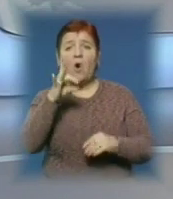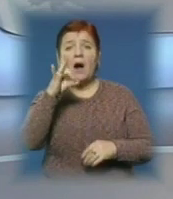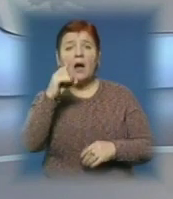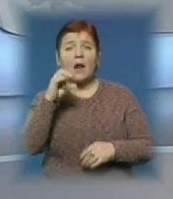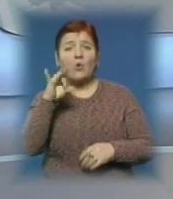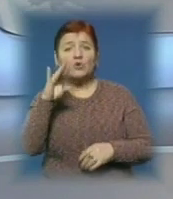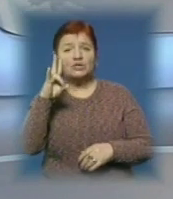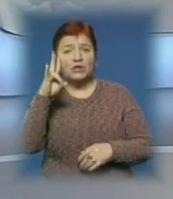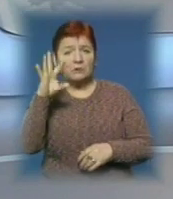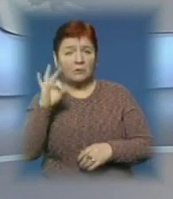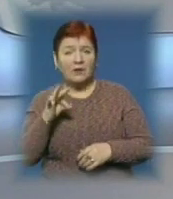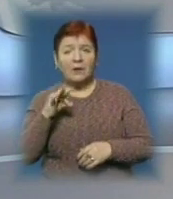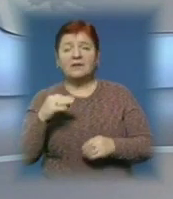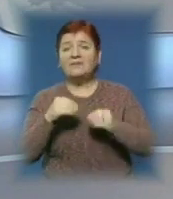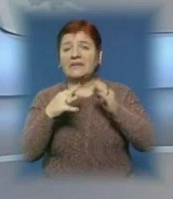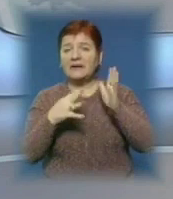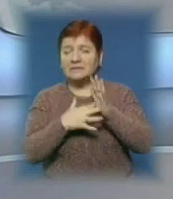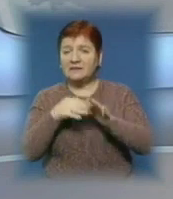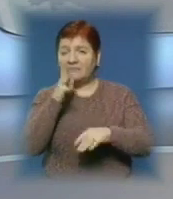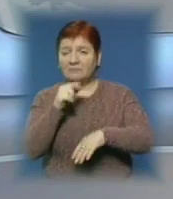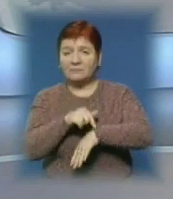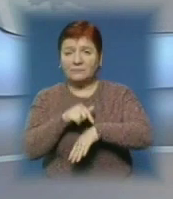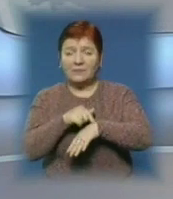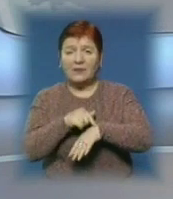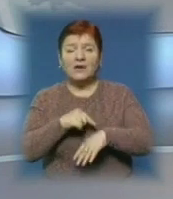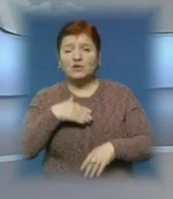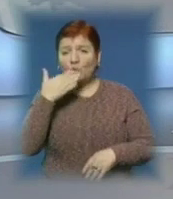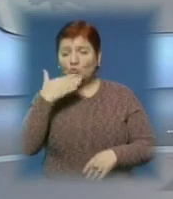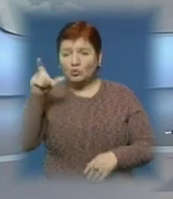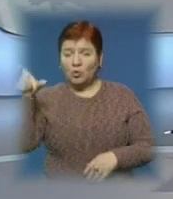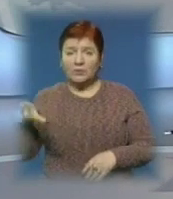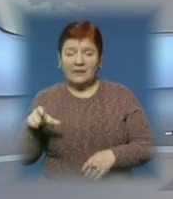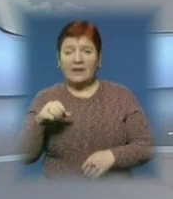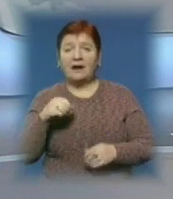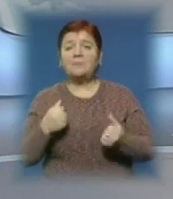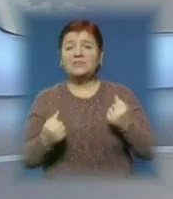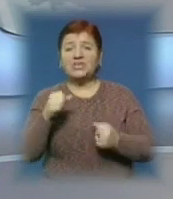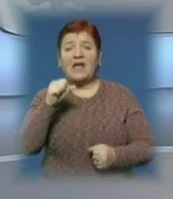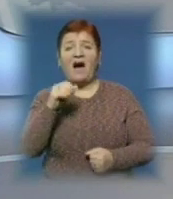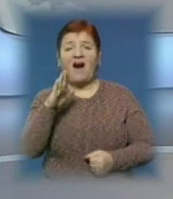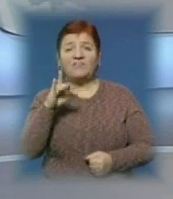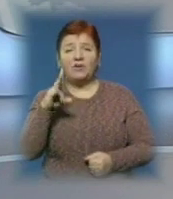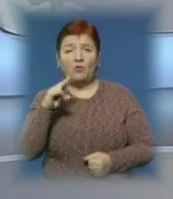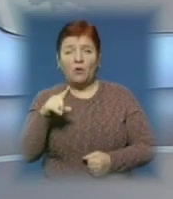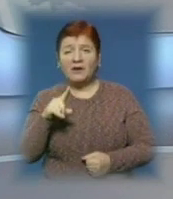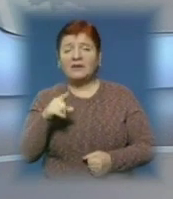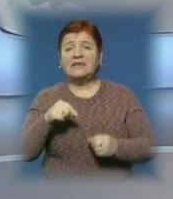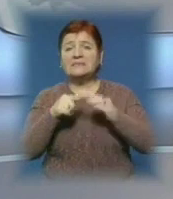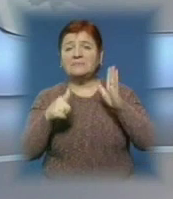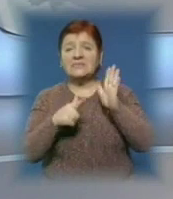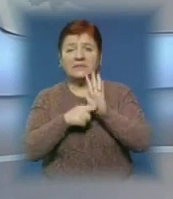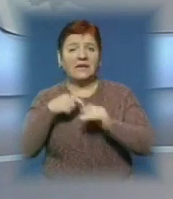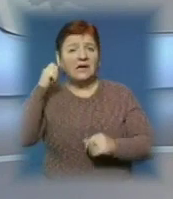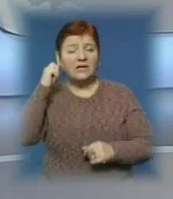близько 19-ї години 35-річний приватний підприємець з Ужгорода. На автомобілі «Ауді А6» скоїв наїзд на 17-річну